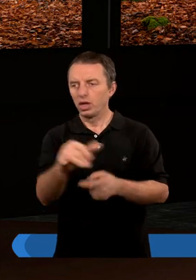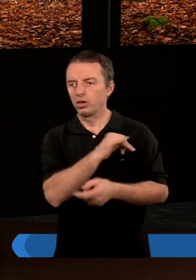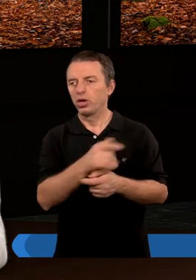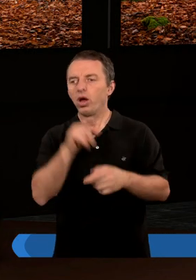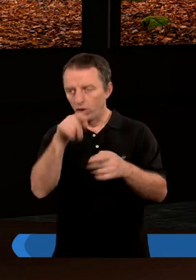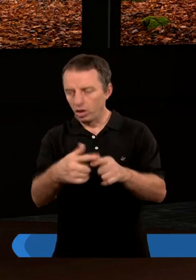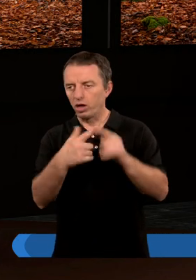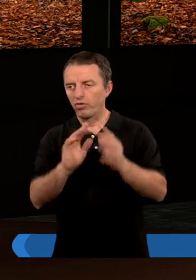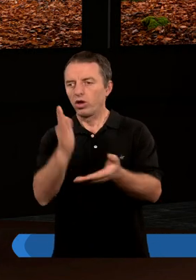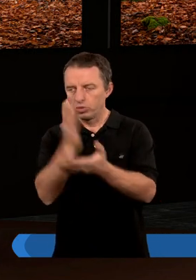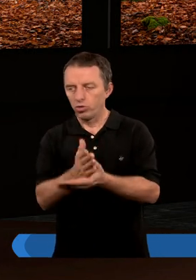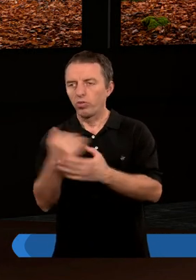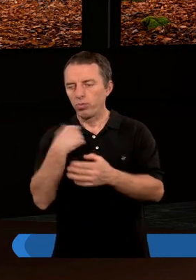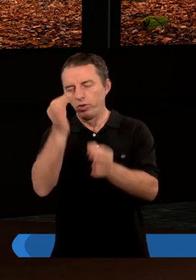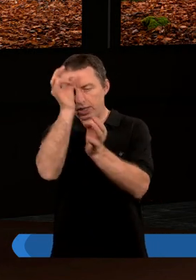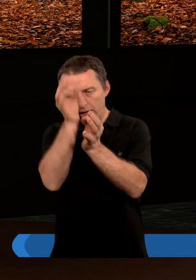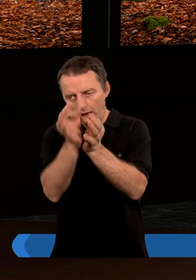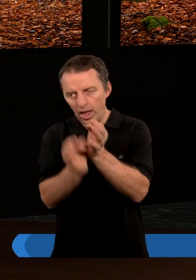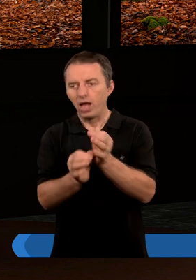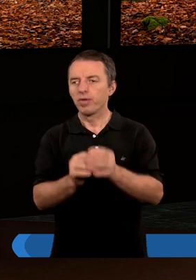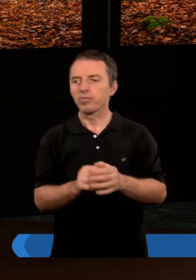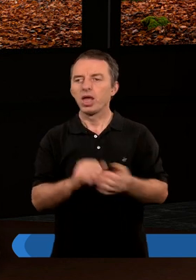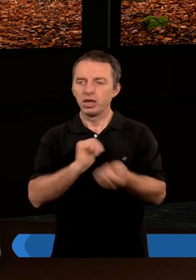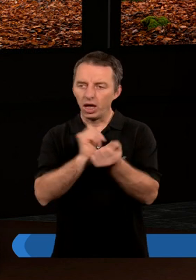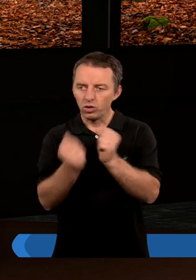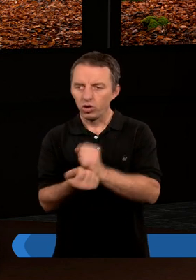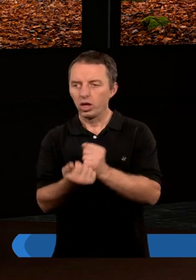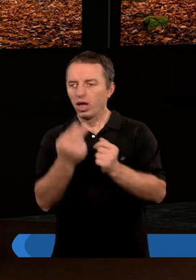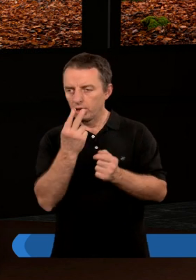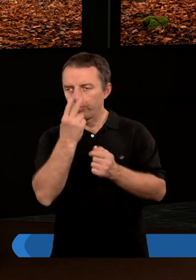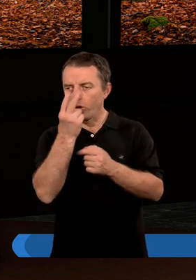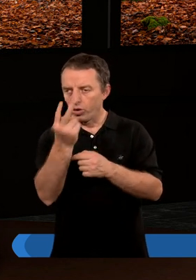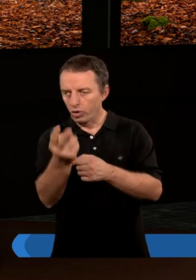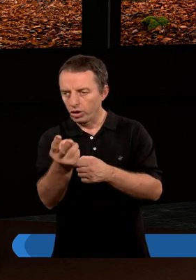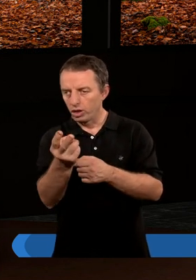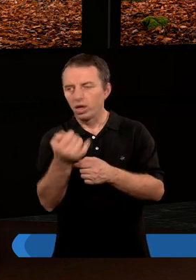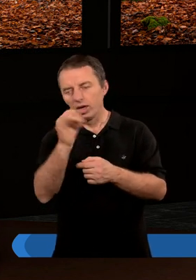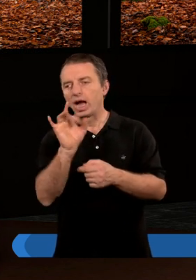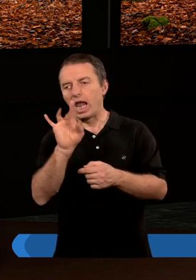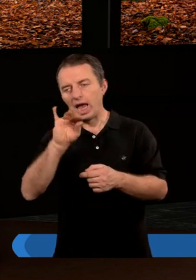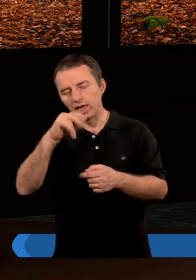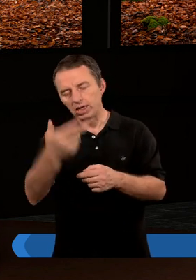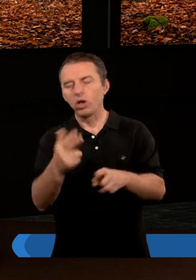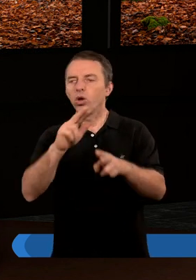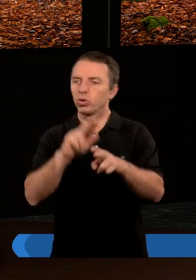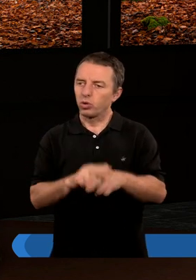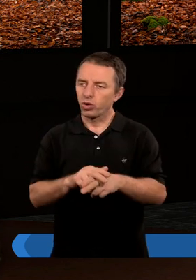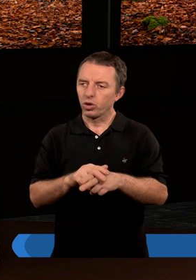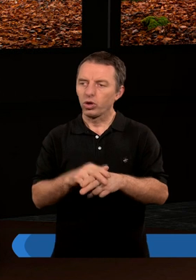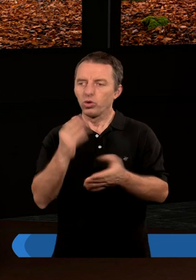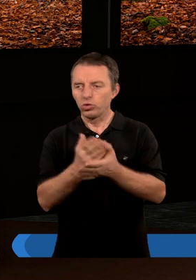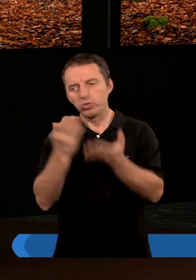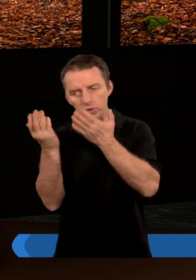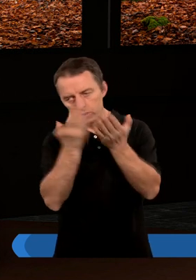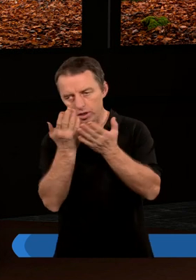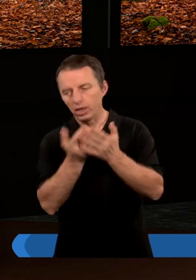powiedzieć, że od tej chwili był już idealny. Natomiast jak spojrzymy na list do Galacjan, który dzisiaj